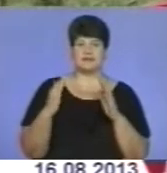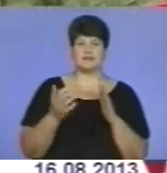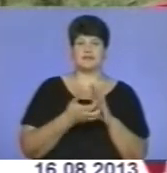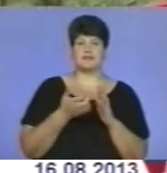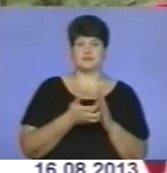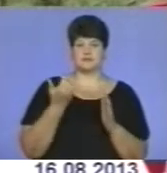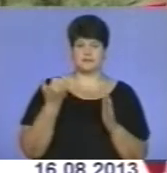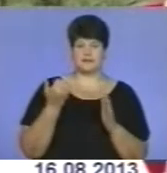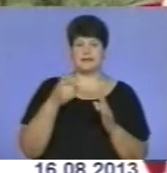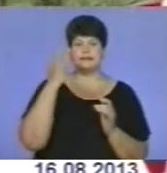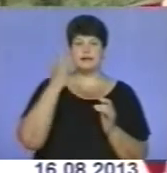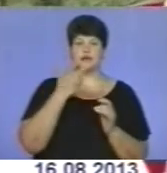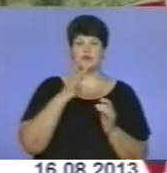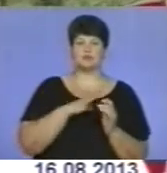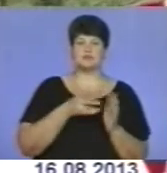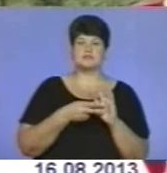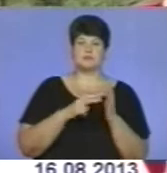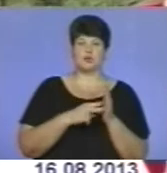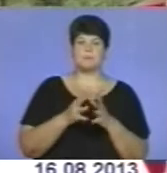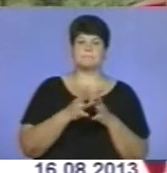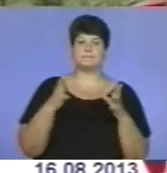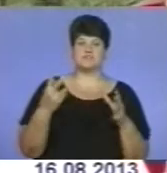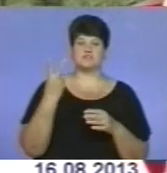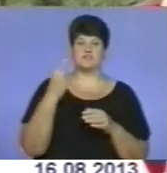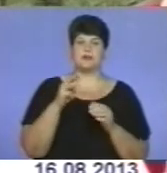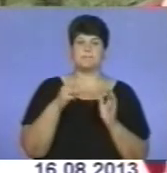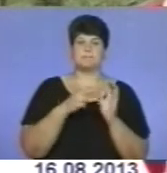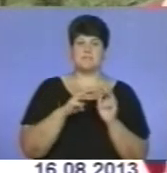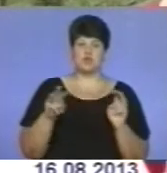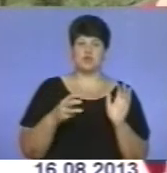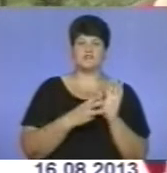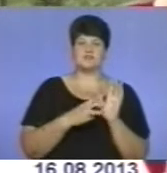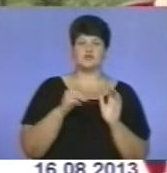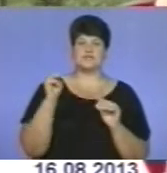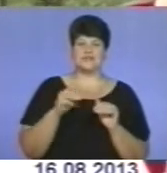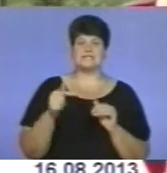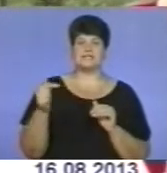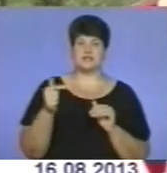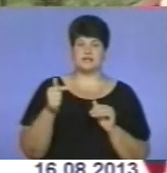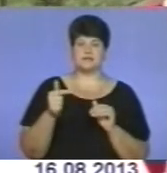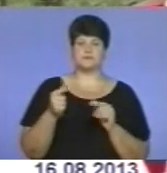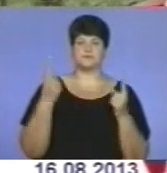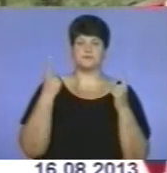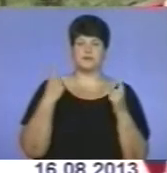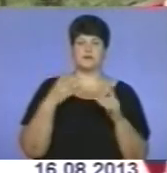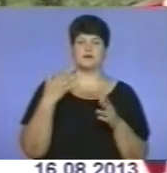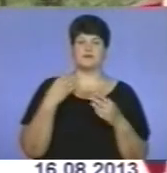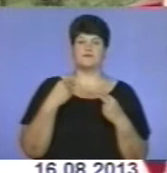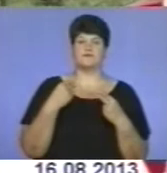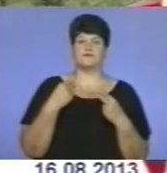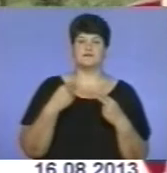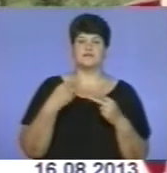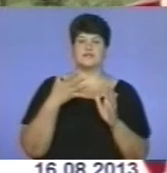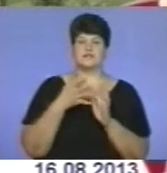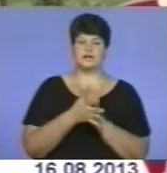На літо в нас було заплановано більше 2 мільйони 800 тисяч гривень капітальних видатків на проведення, скажімо, таких